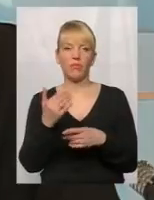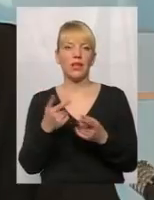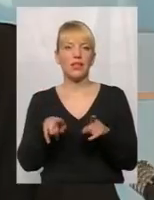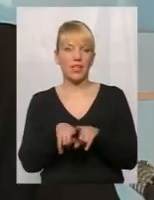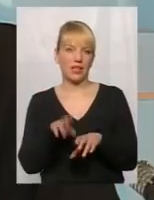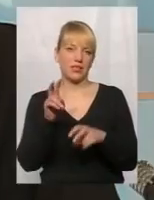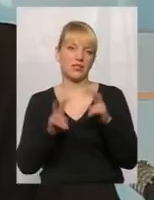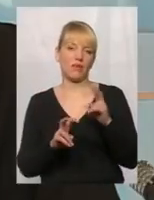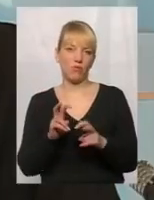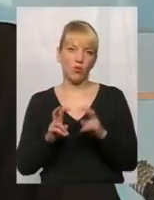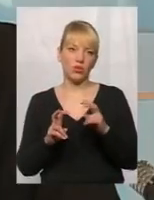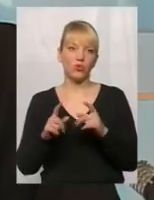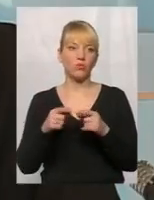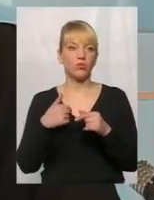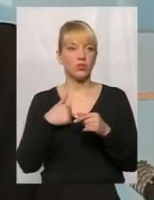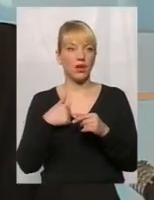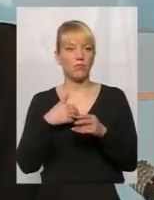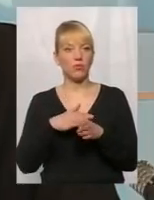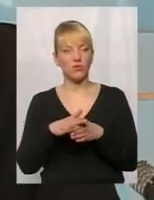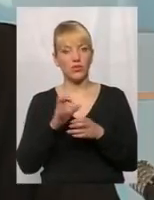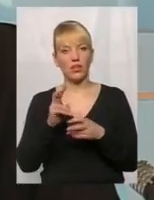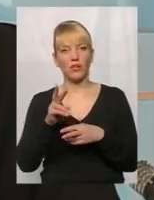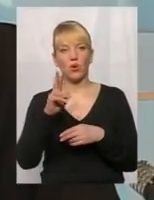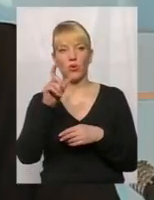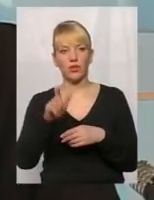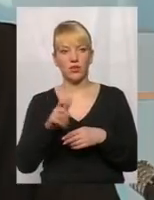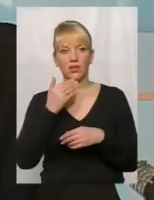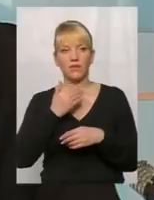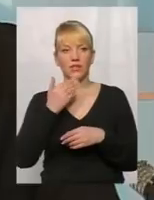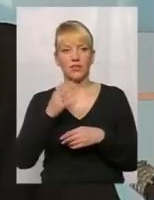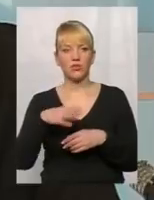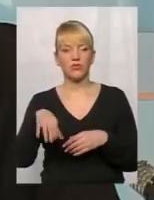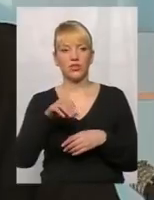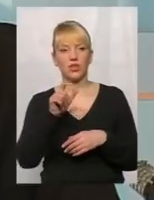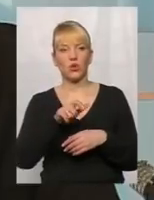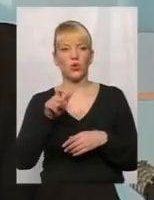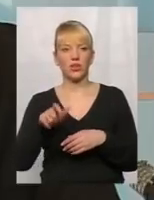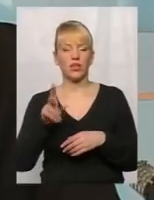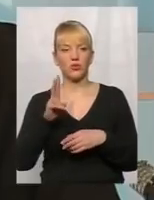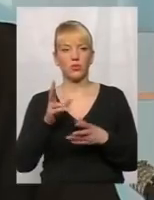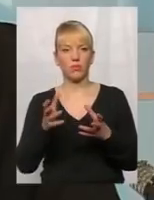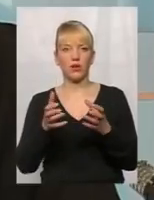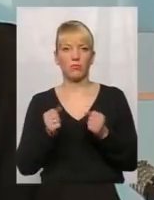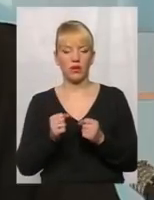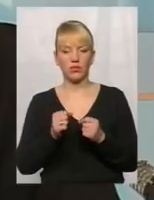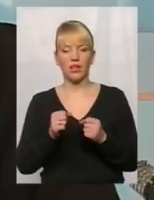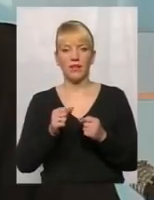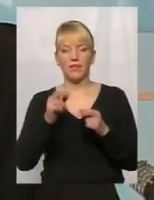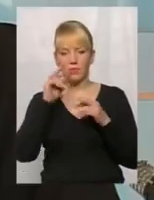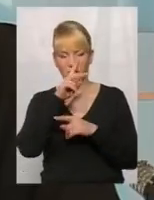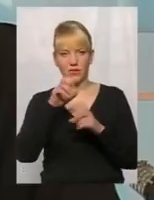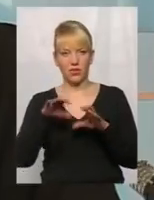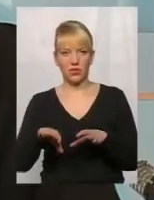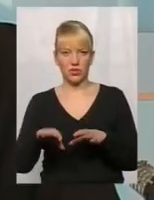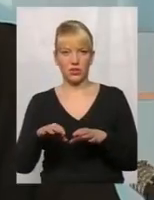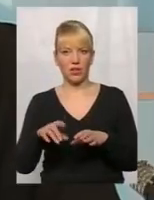абсолютно, ну, просто, знаєте, як людина звертаюся до всіх людей, які приймають необдумані рішення. Не можна